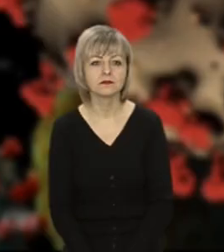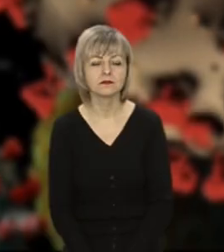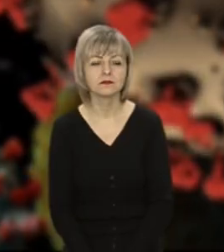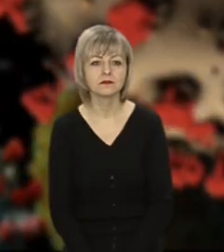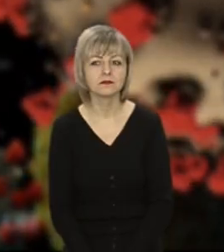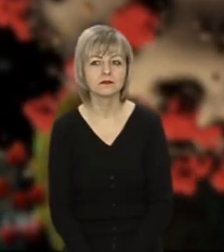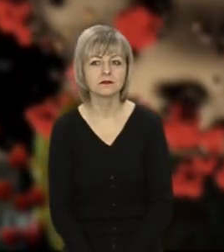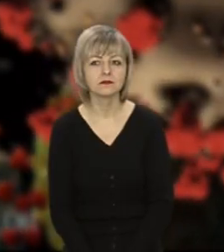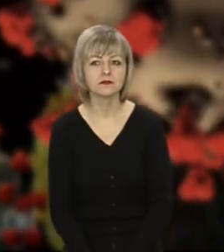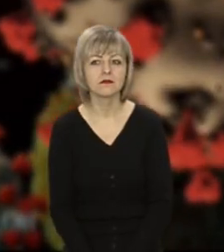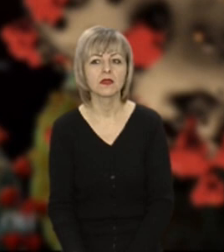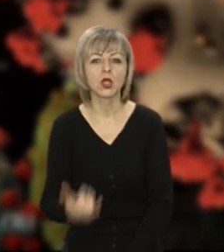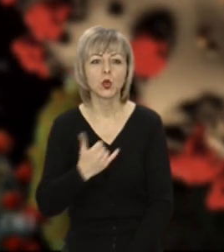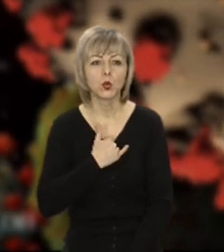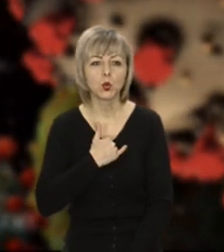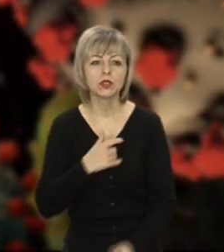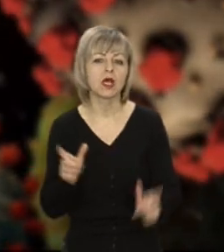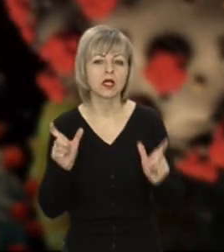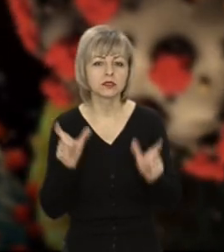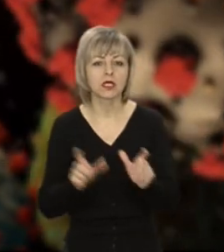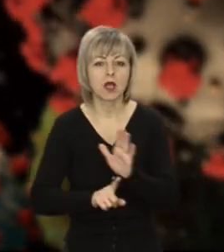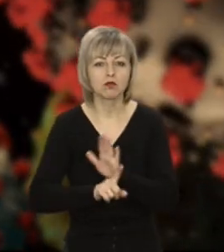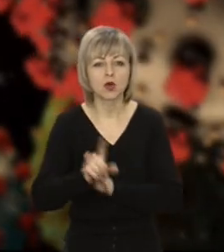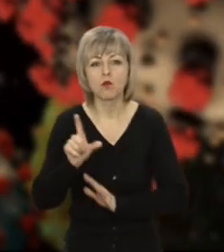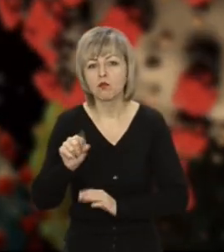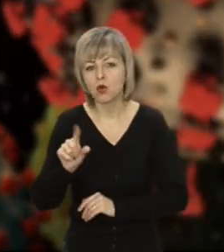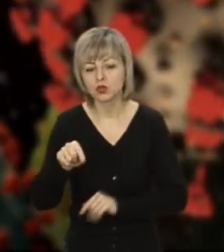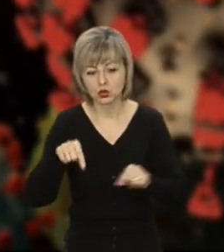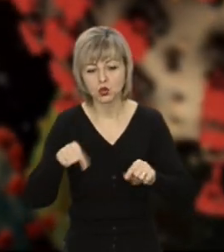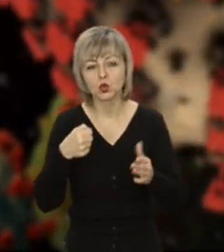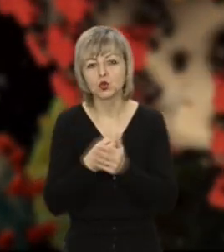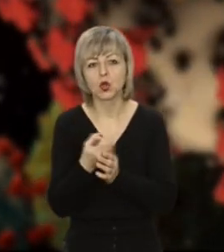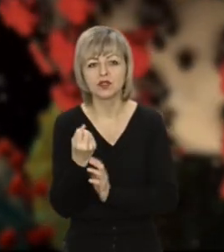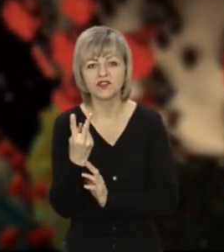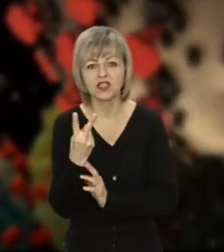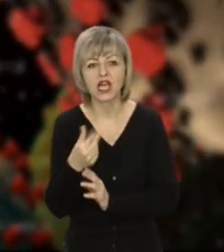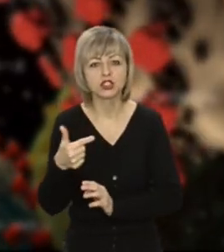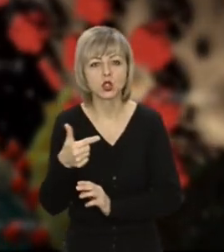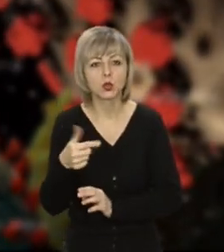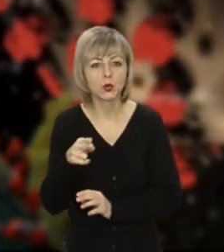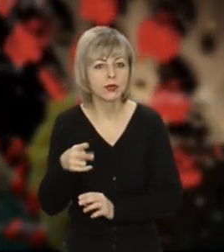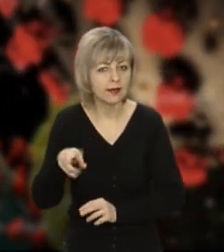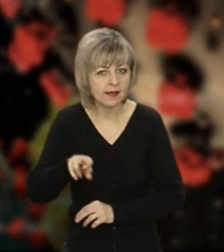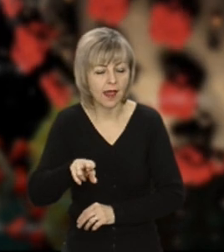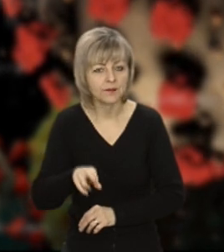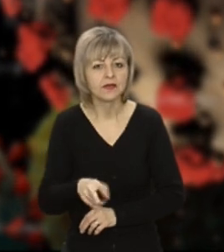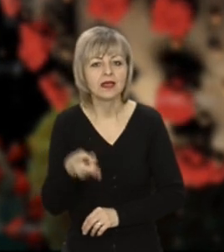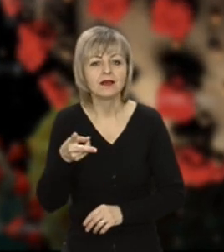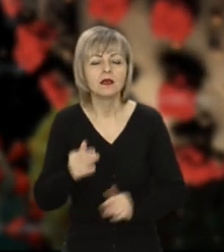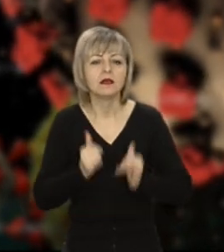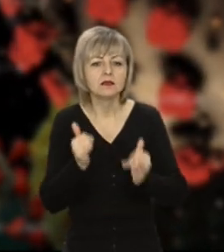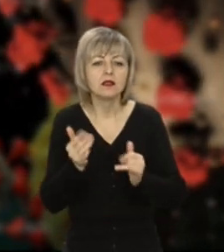У нас карантин з понеділка цього до 12 грудня для